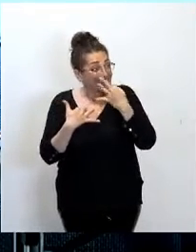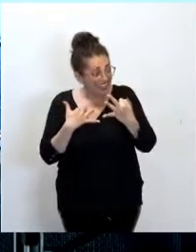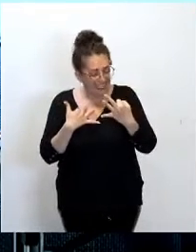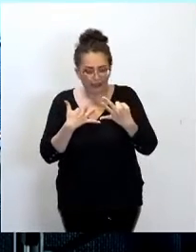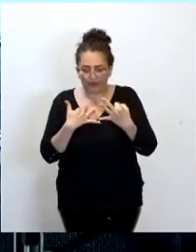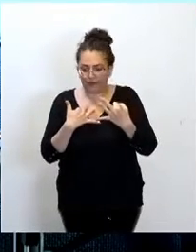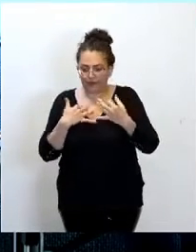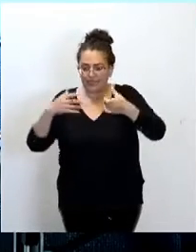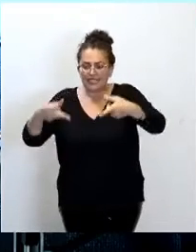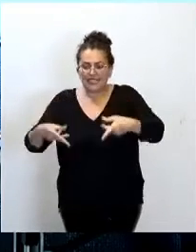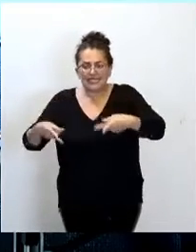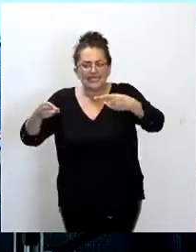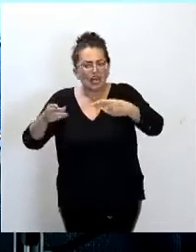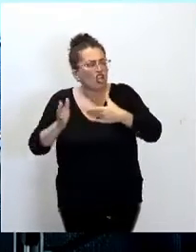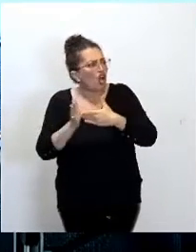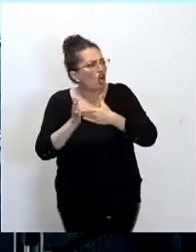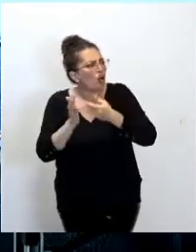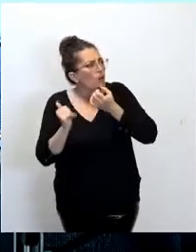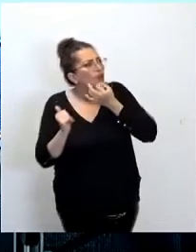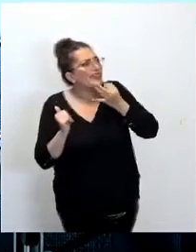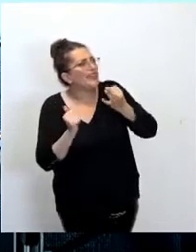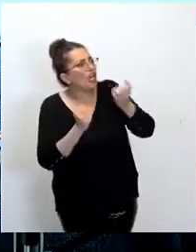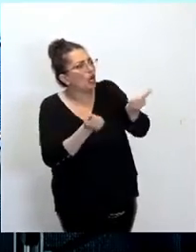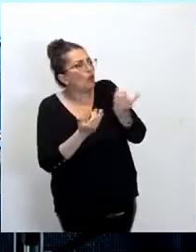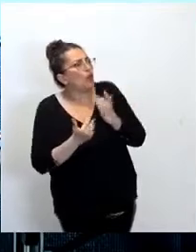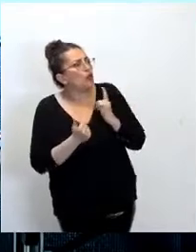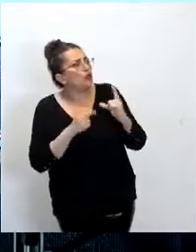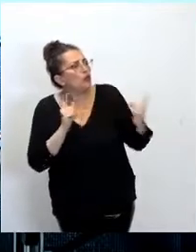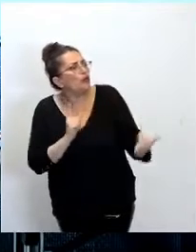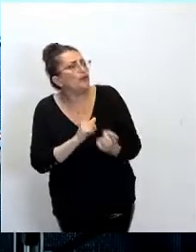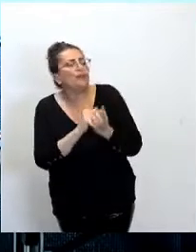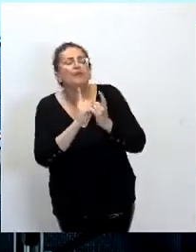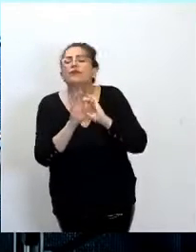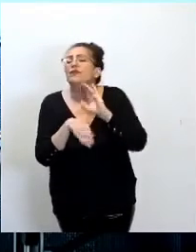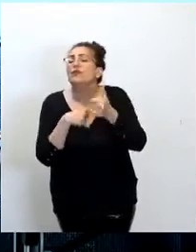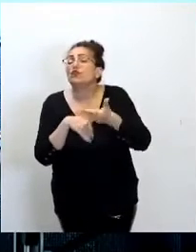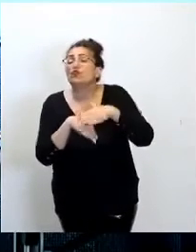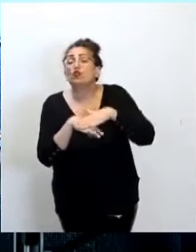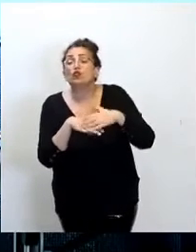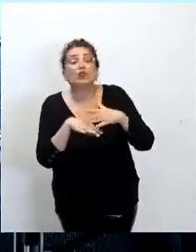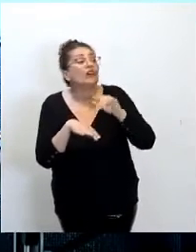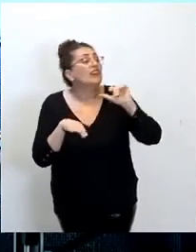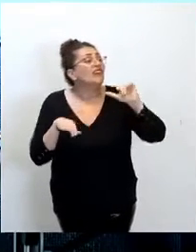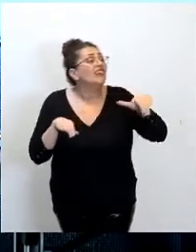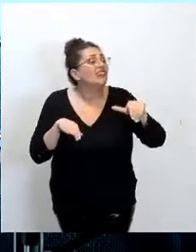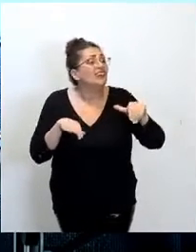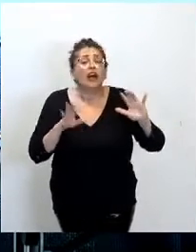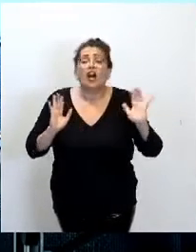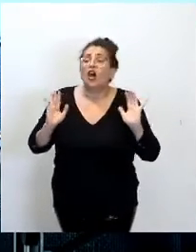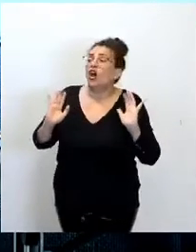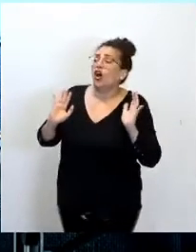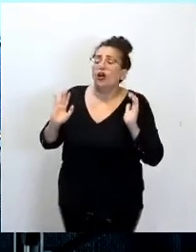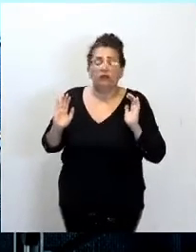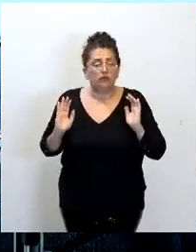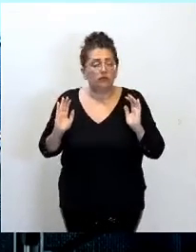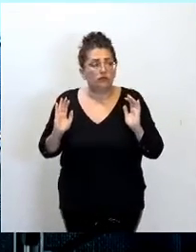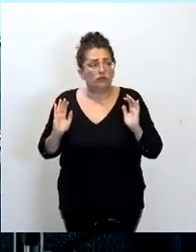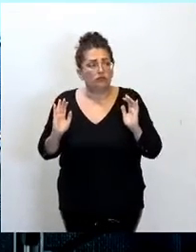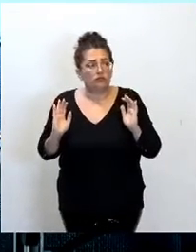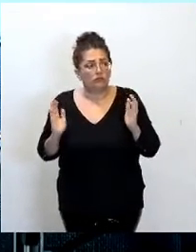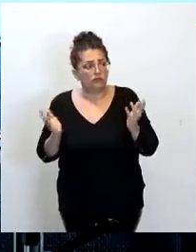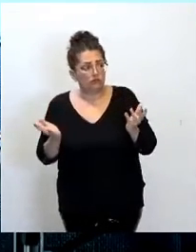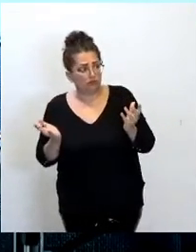Choplin, vous m'aviez proposé de vous voir, mais vous vous êtes rétracté par la suite quand je suis revenu vers vous avec des dates.